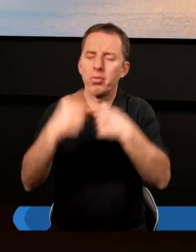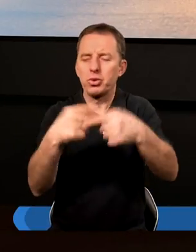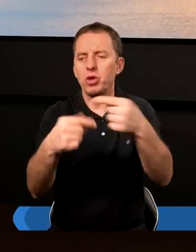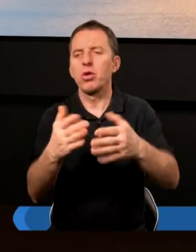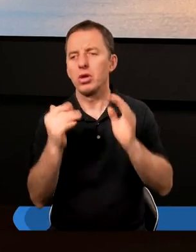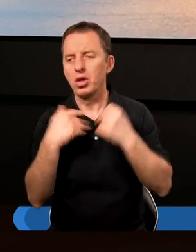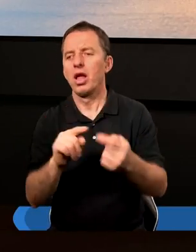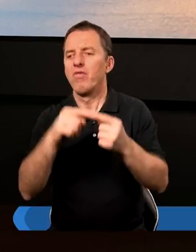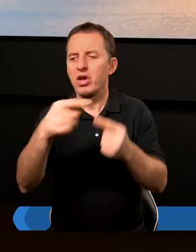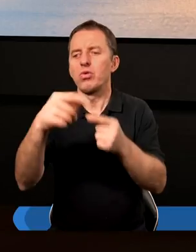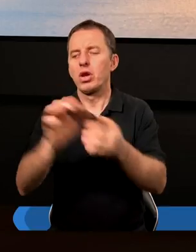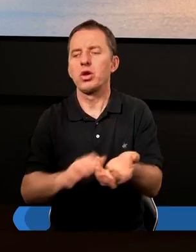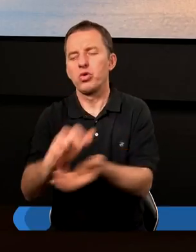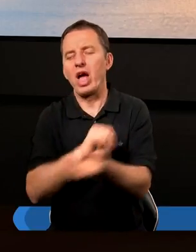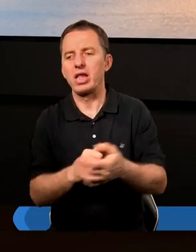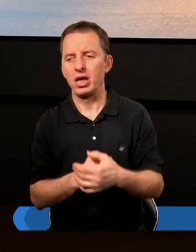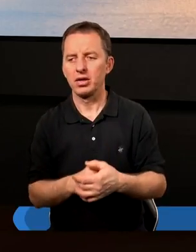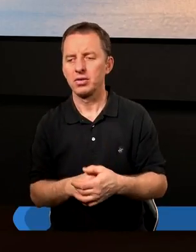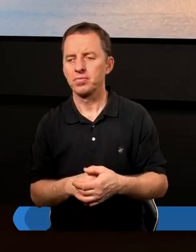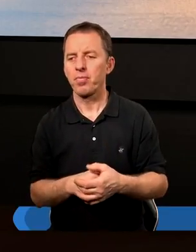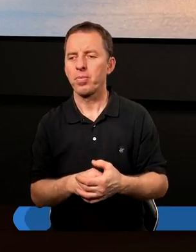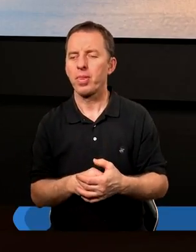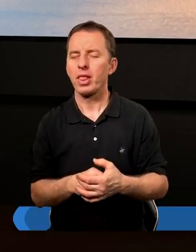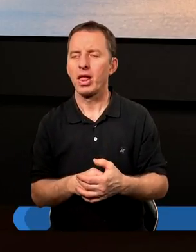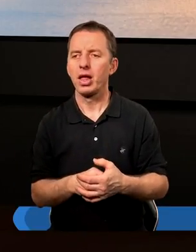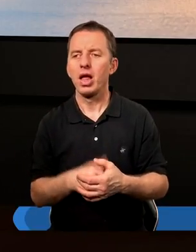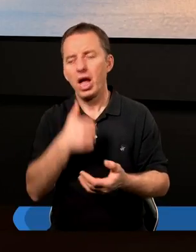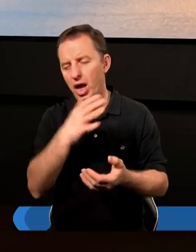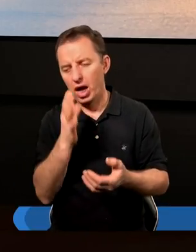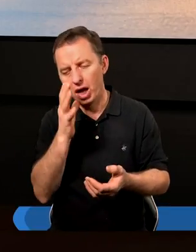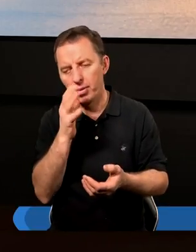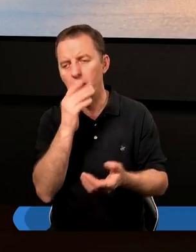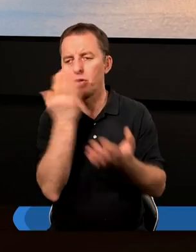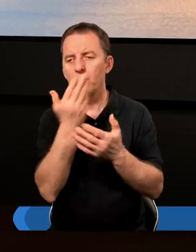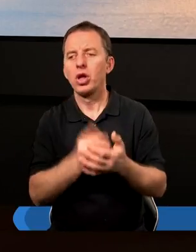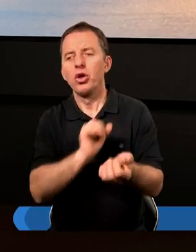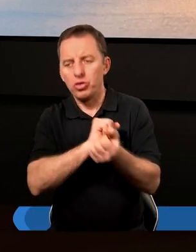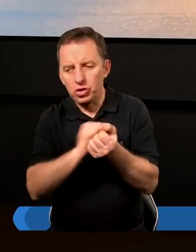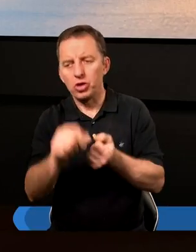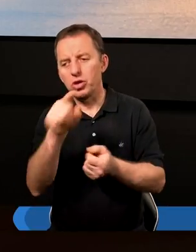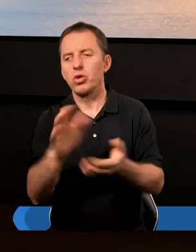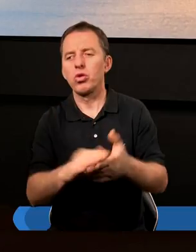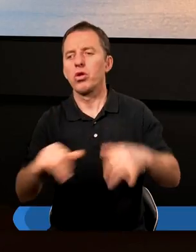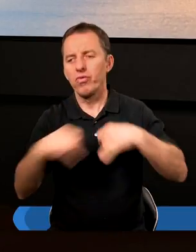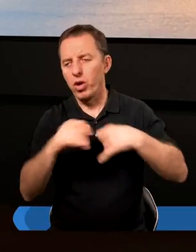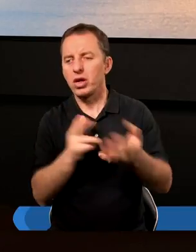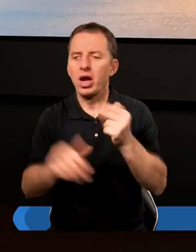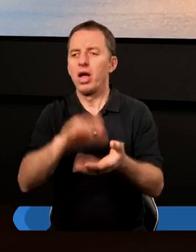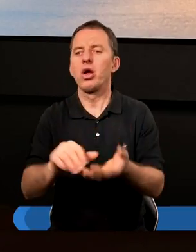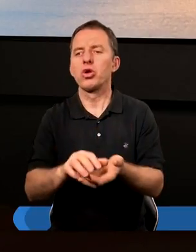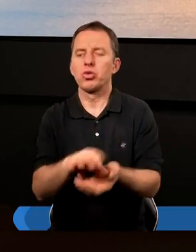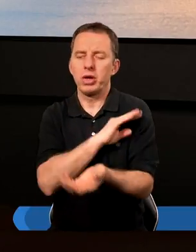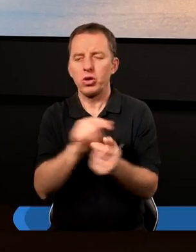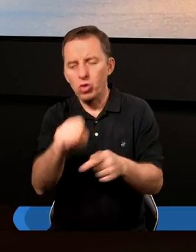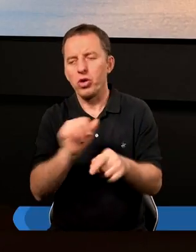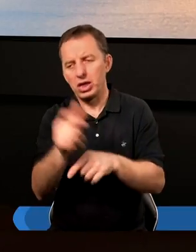często wysyłamy dalej w świat. W lisie do Hebrajczyków czytamy, że zniszczył tego, który miał władzę nad śmiercią. To